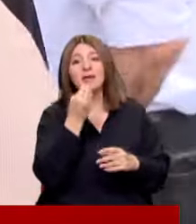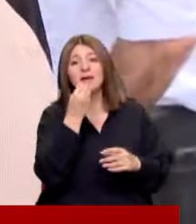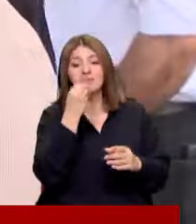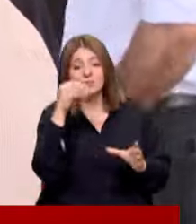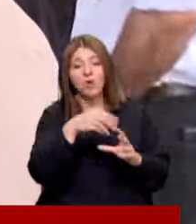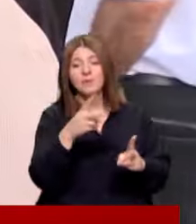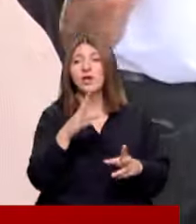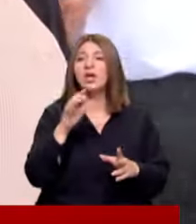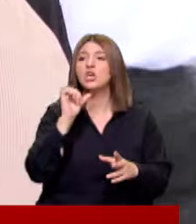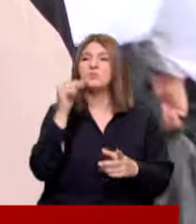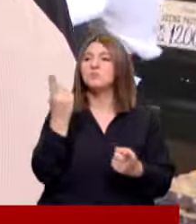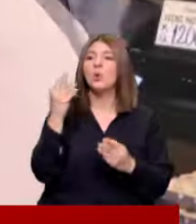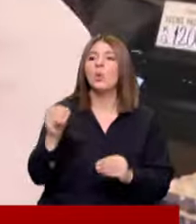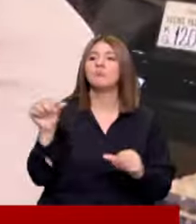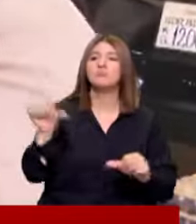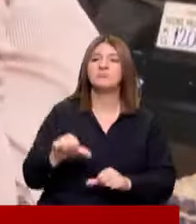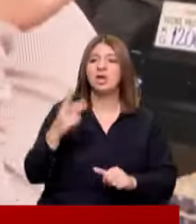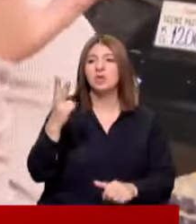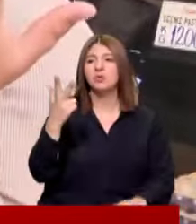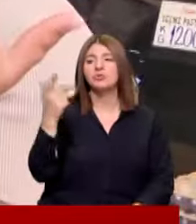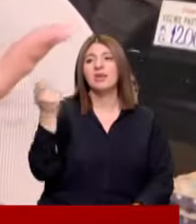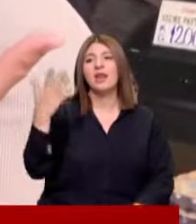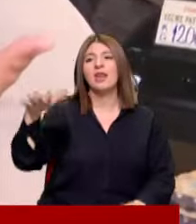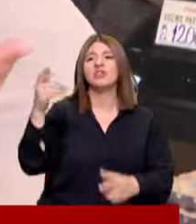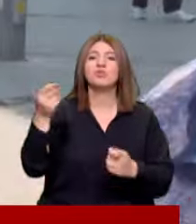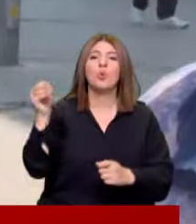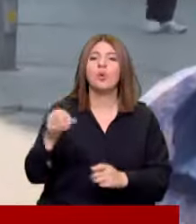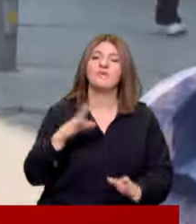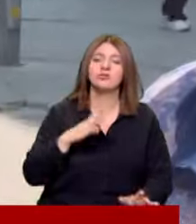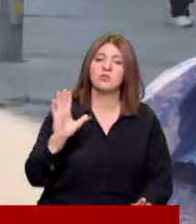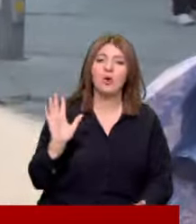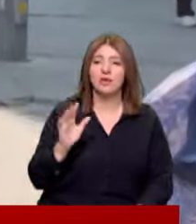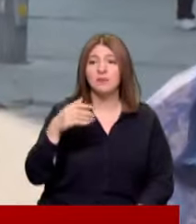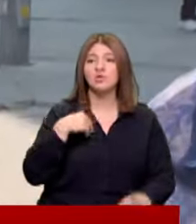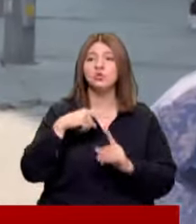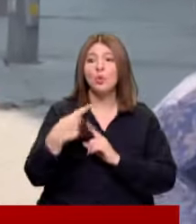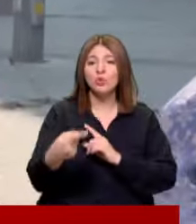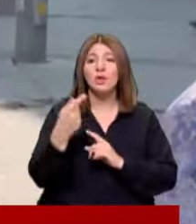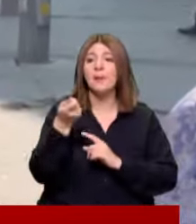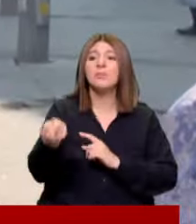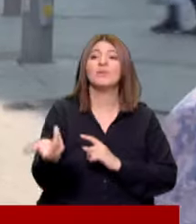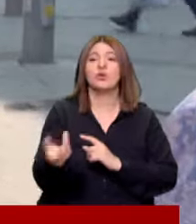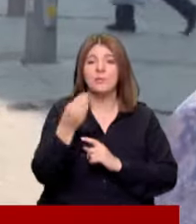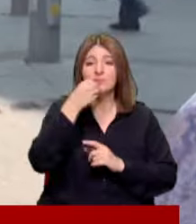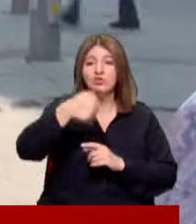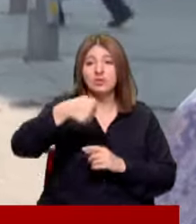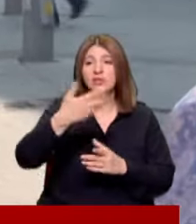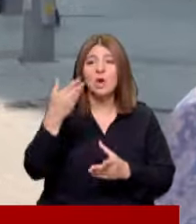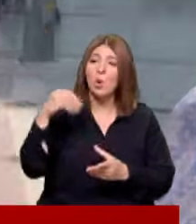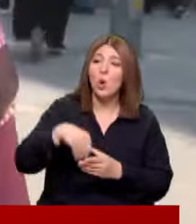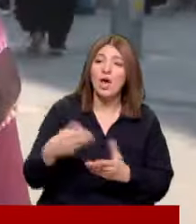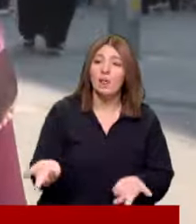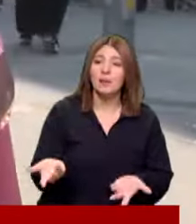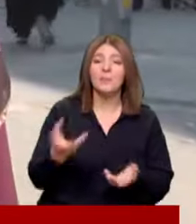koyabiliyor Genellikle hiçbirini koyamıyorlar 2-3 kişi çalışanlardır koyanlar Torunlara biz haçlık bile veremiyoruz Beslenme çantasından ne